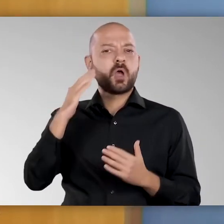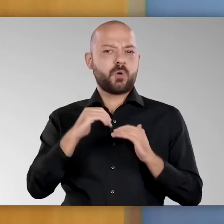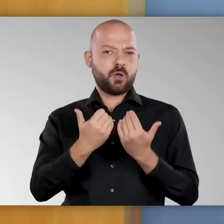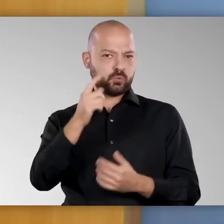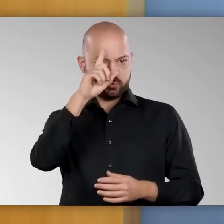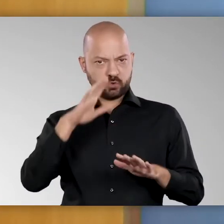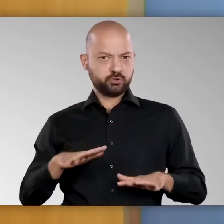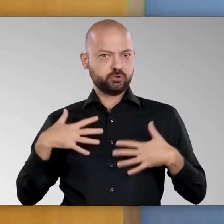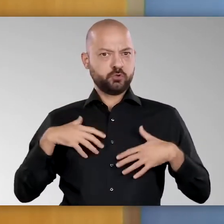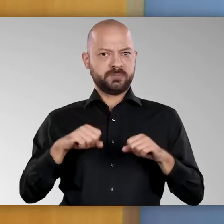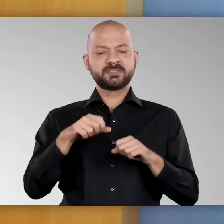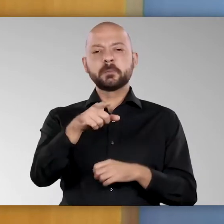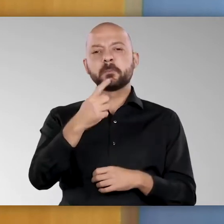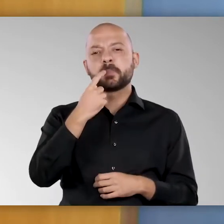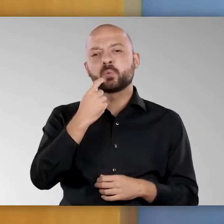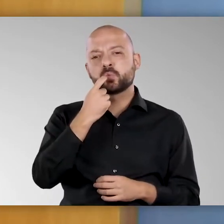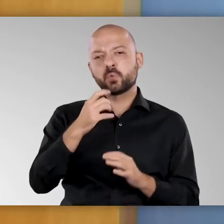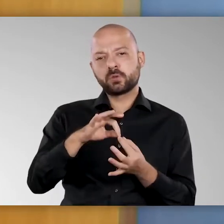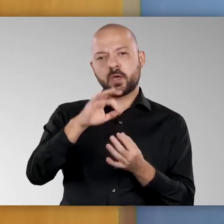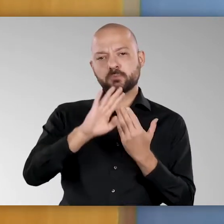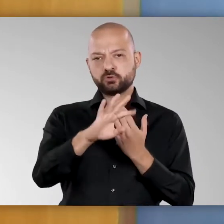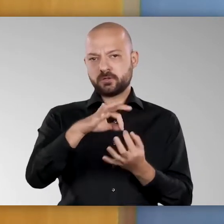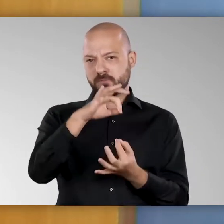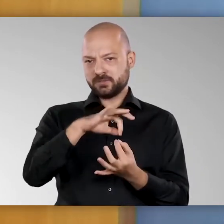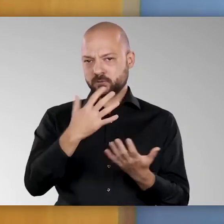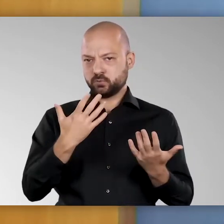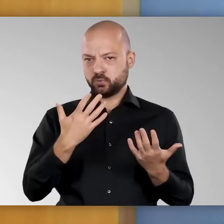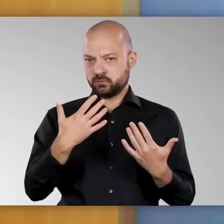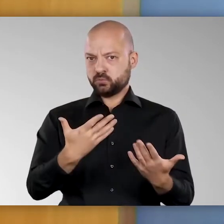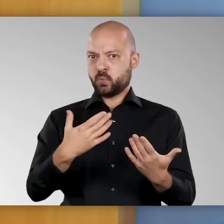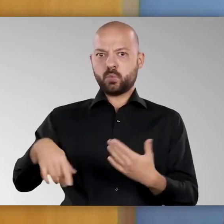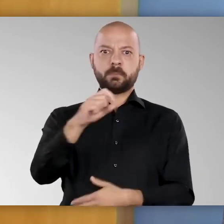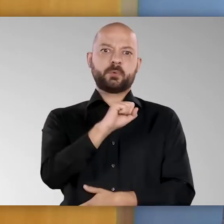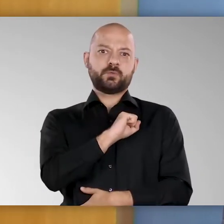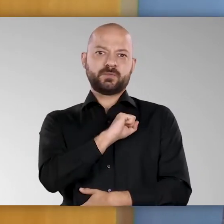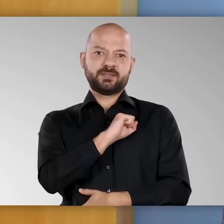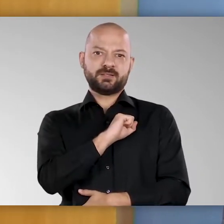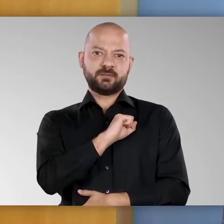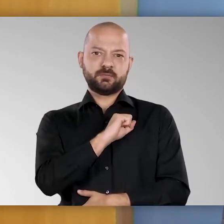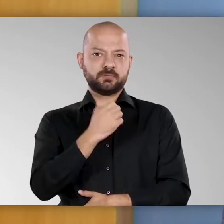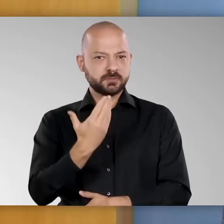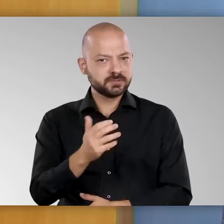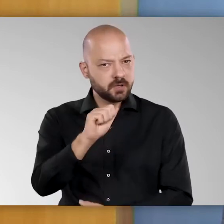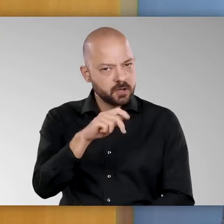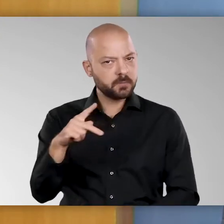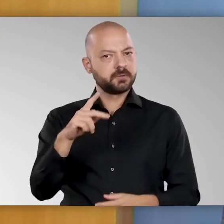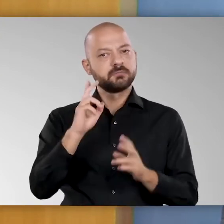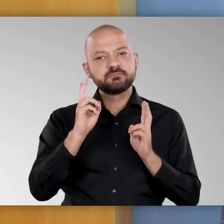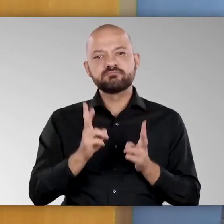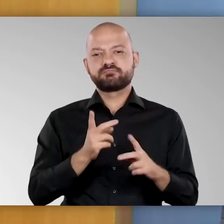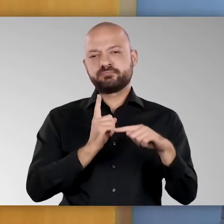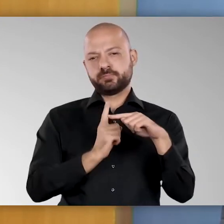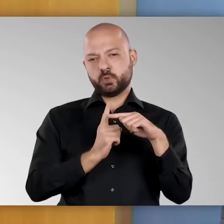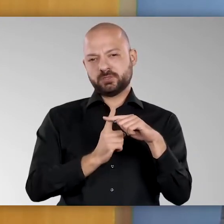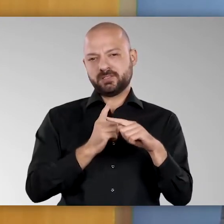deutsches Know-how in der Bluetooth-Abstandsmessung steckt. Und dieses Know-how ist auch etwas, von dem alle profitieren. Und deswegen ist die